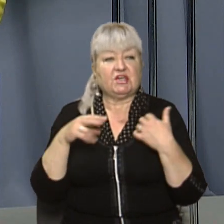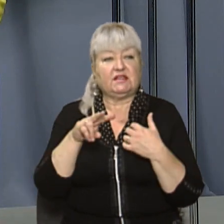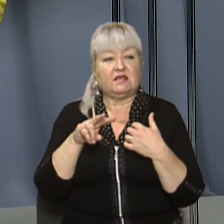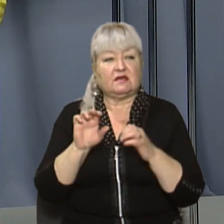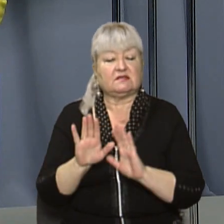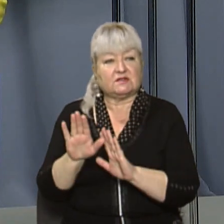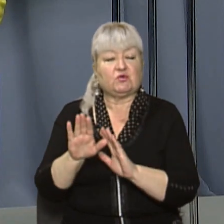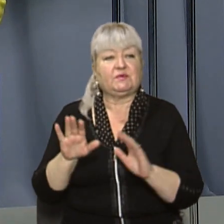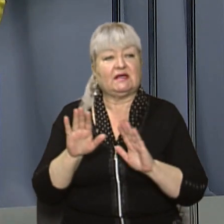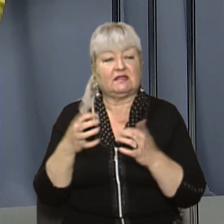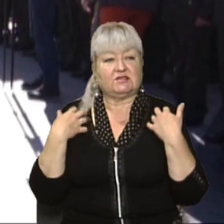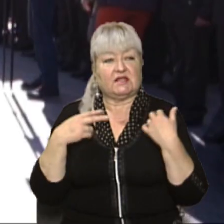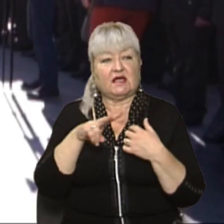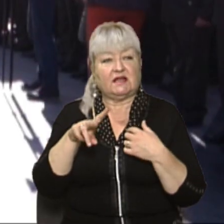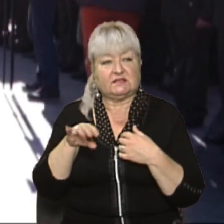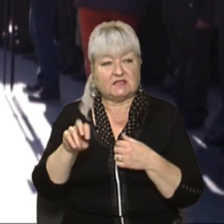Докладніше дивіться далі.